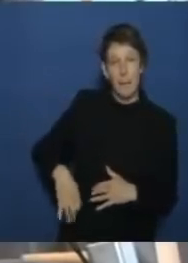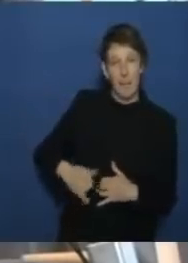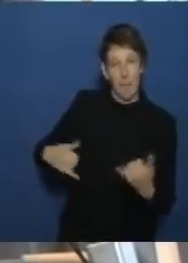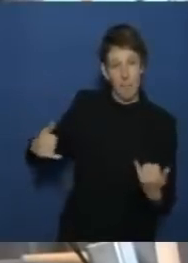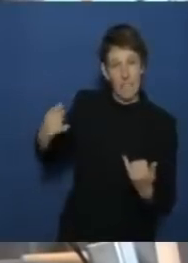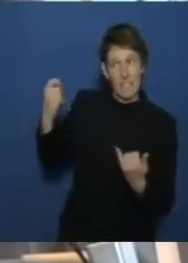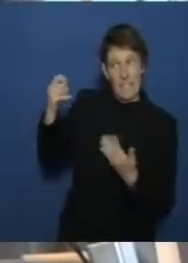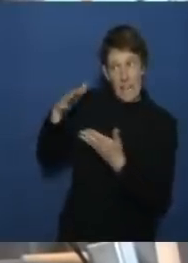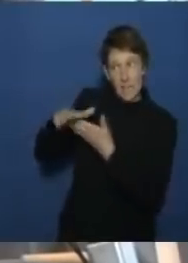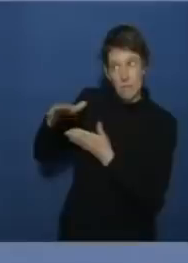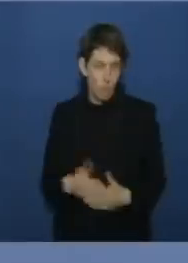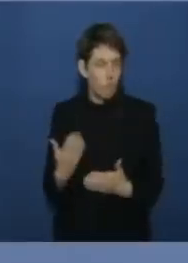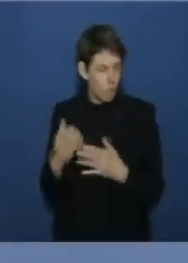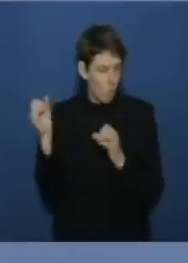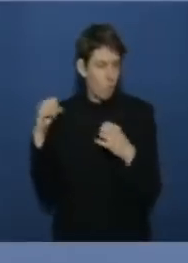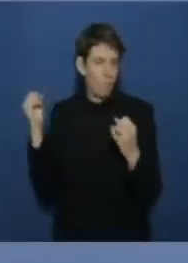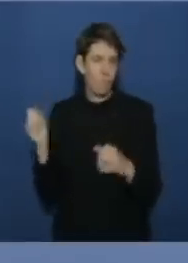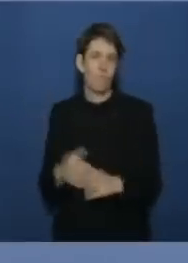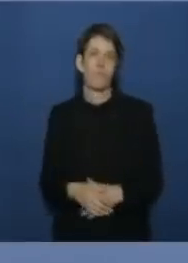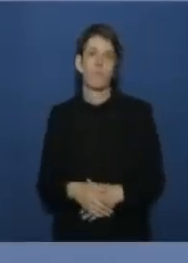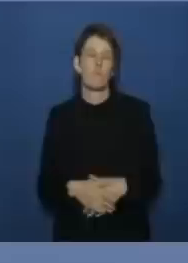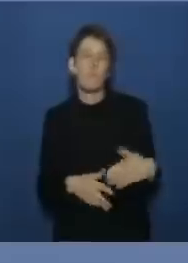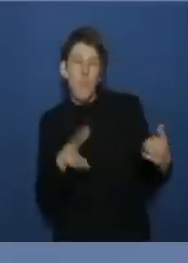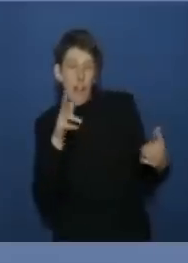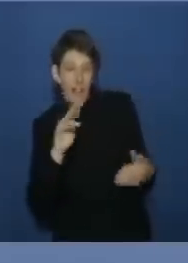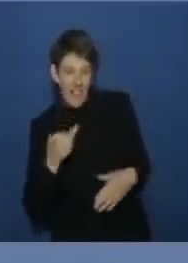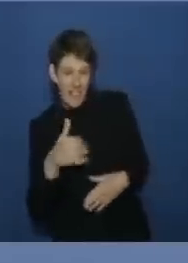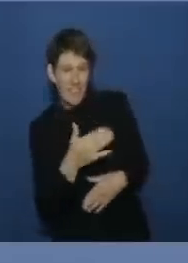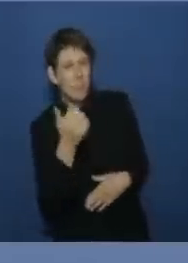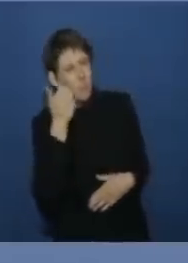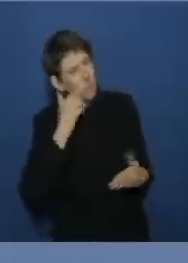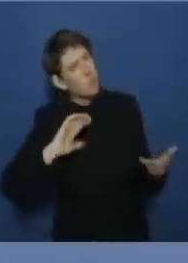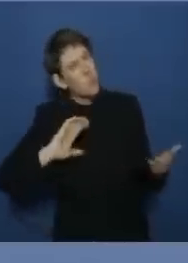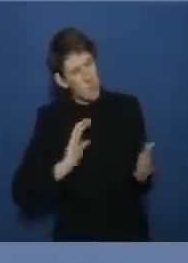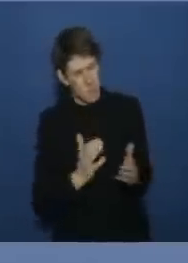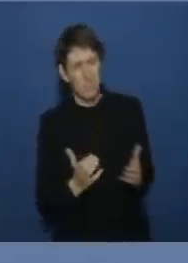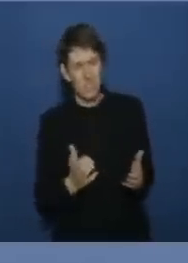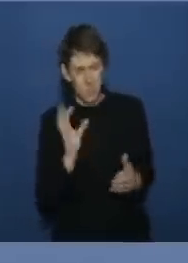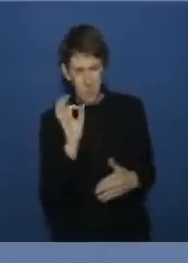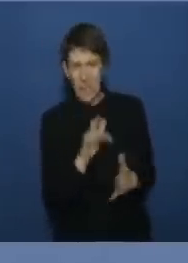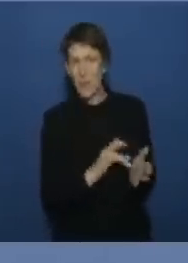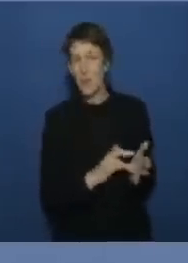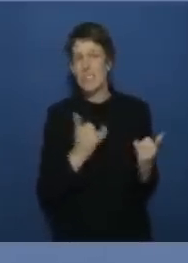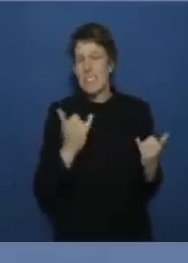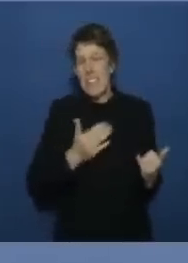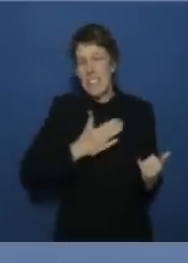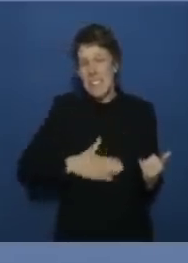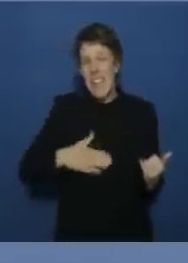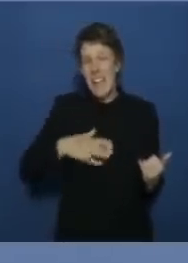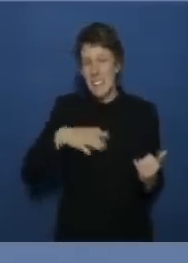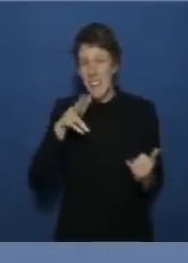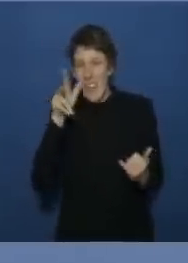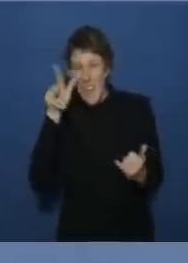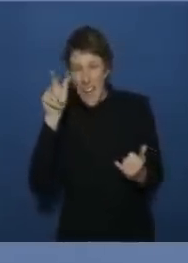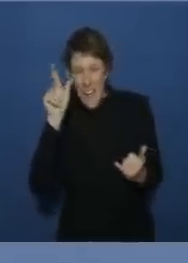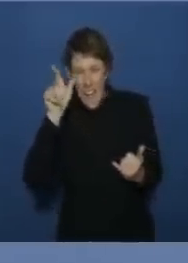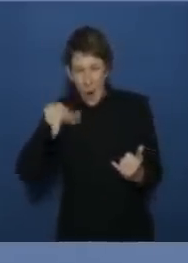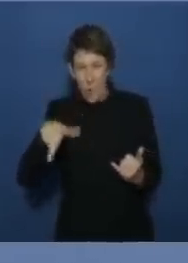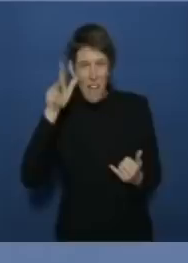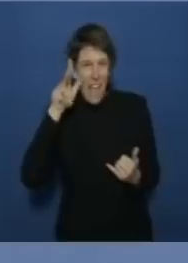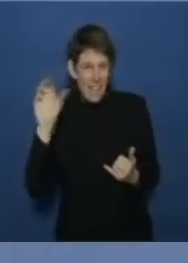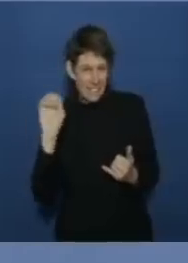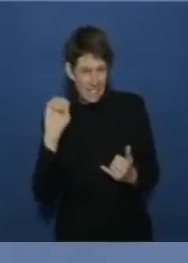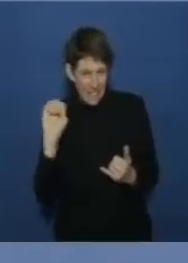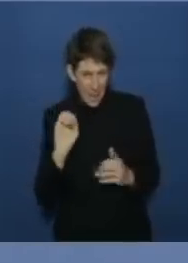wird vielleicht können sie kurz machen weil ich wollte jetzt gerne fragen vorziehen die sich an direkt an herrn